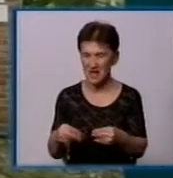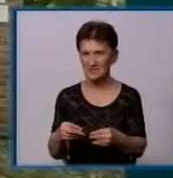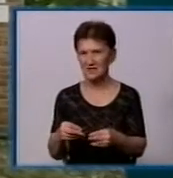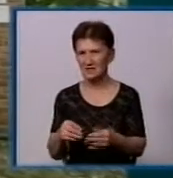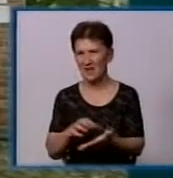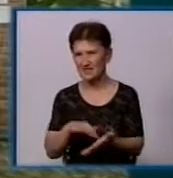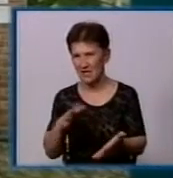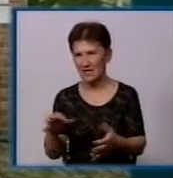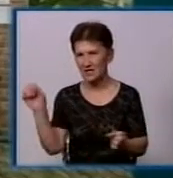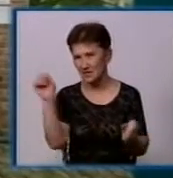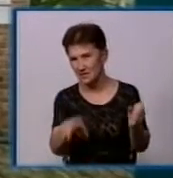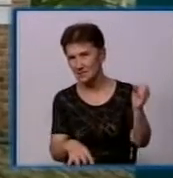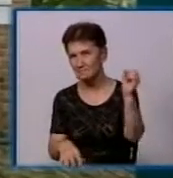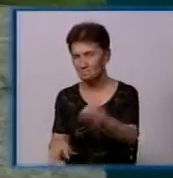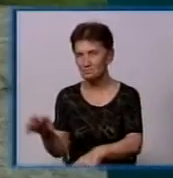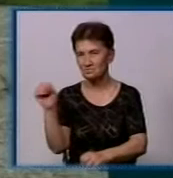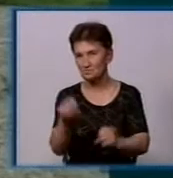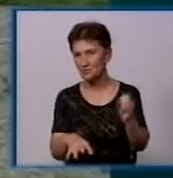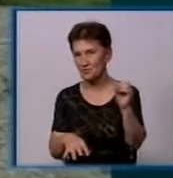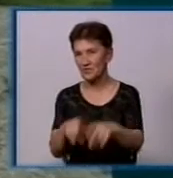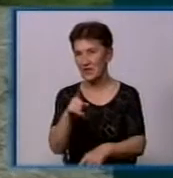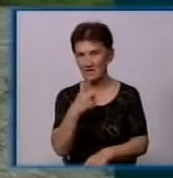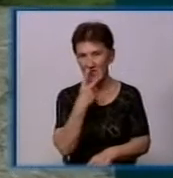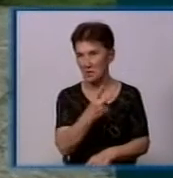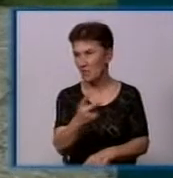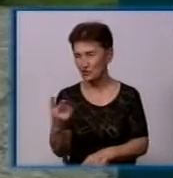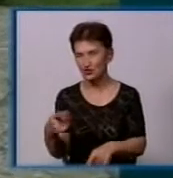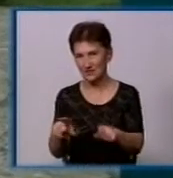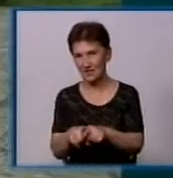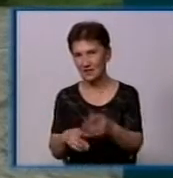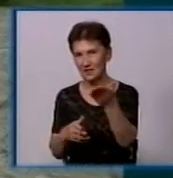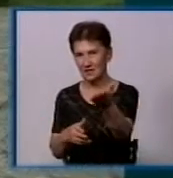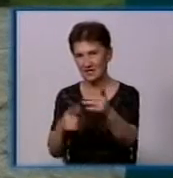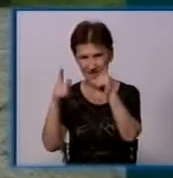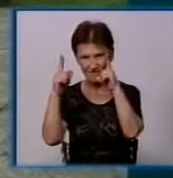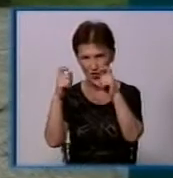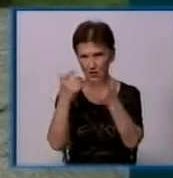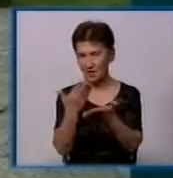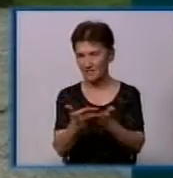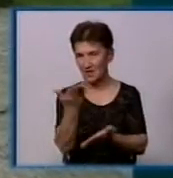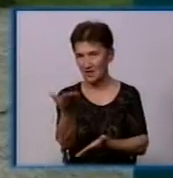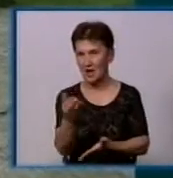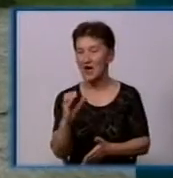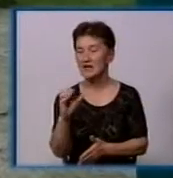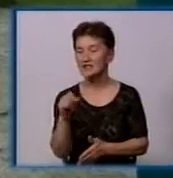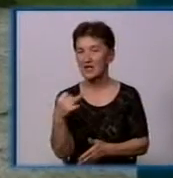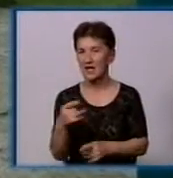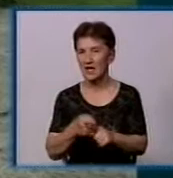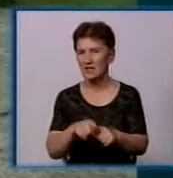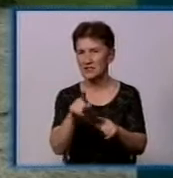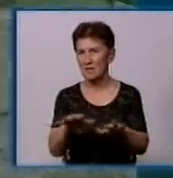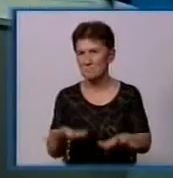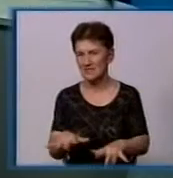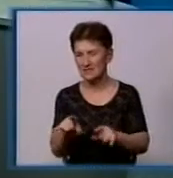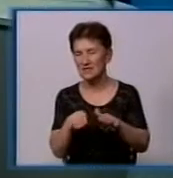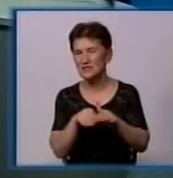жестіні бляшанки та кришечки. Ось, бачите ці сараї на фотографіях. Ці сараї виконують функцію пунктів зберігання і